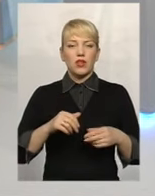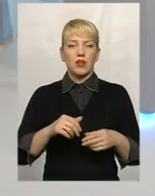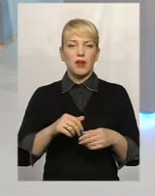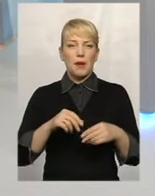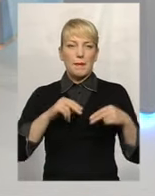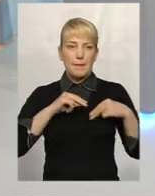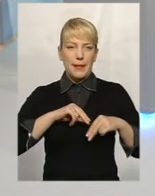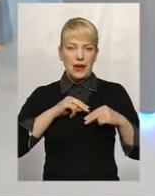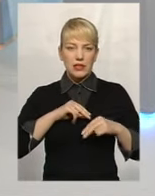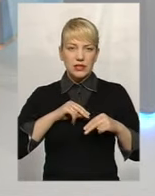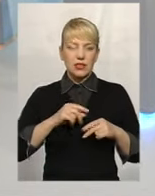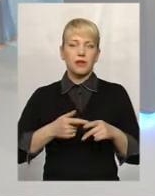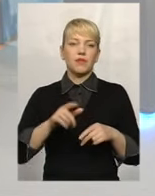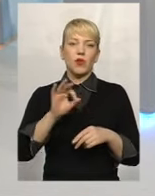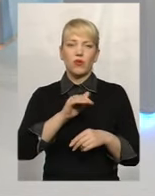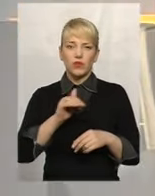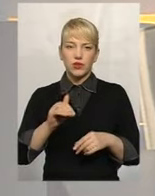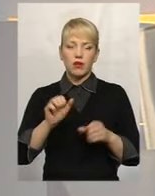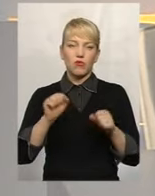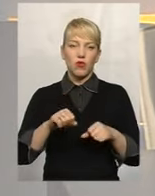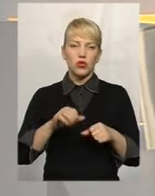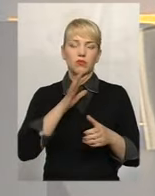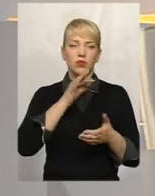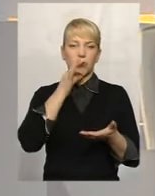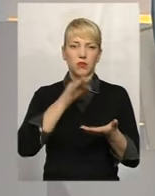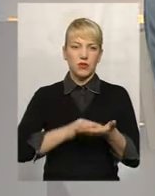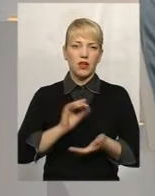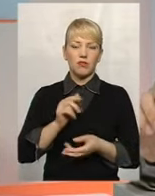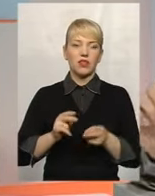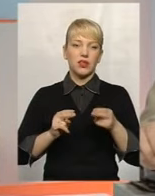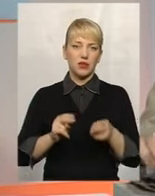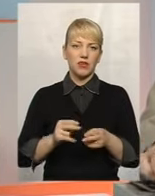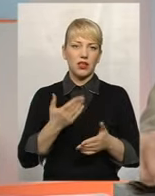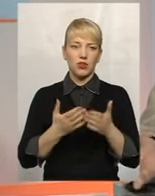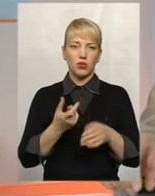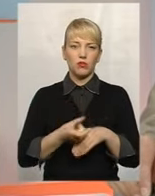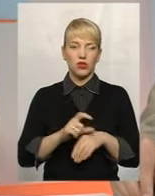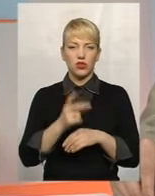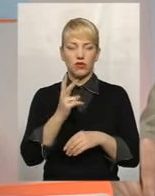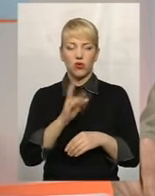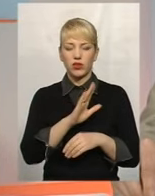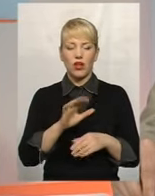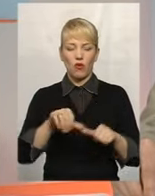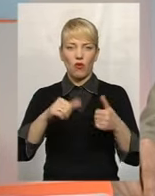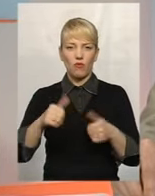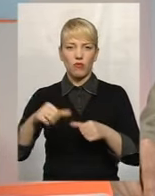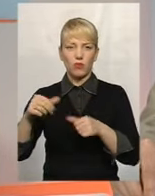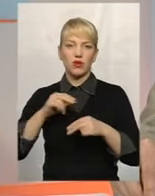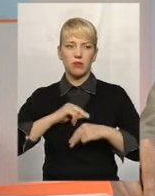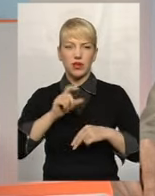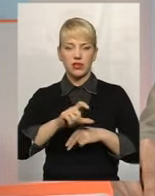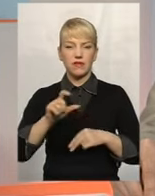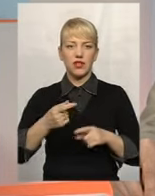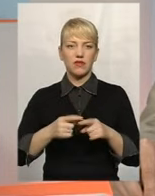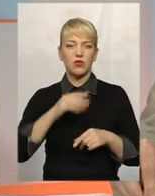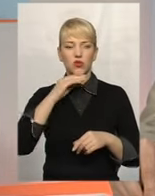відповідальність, якщо це більше двох неоформлених працівників. Вже цього достатньо для внесення